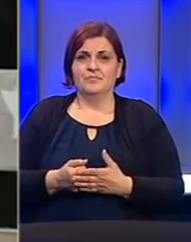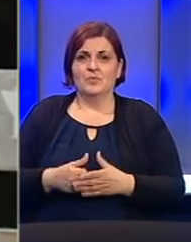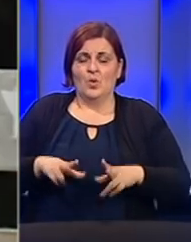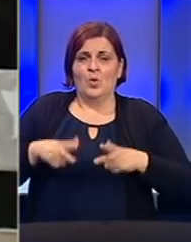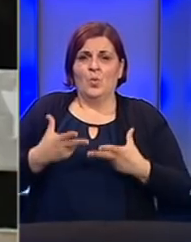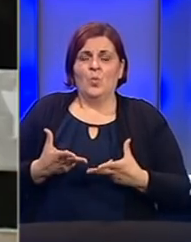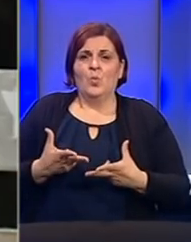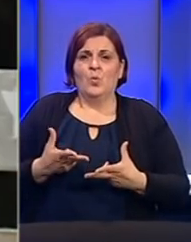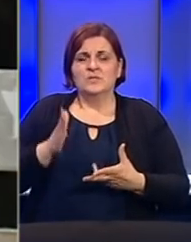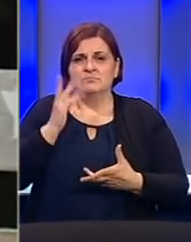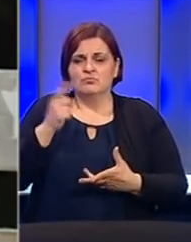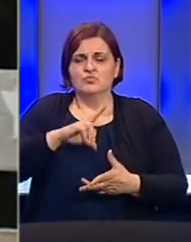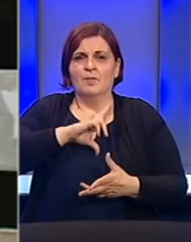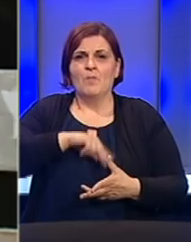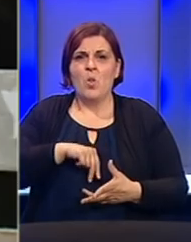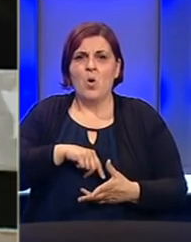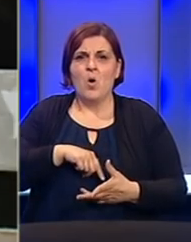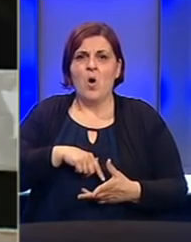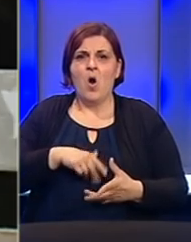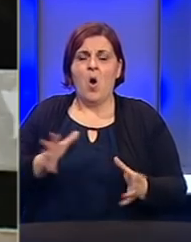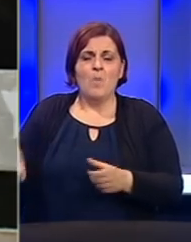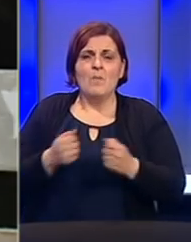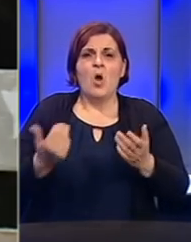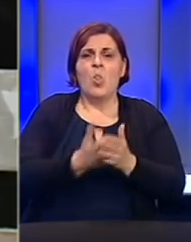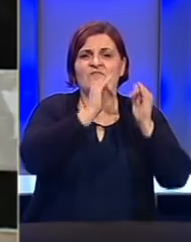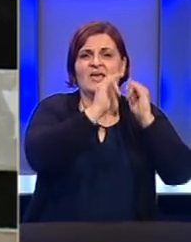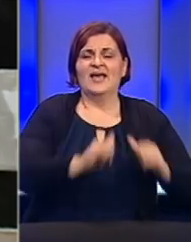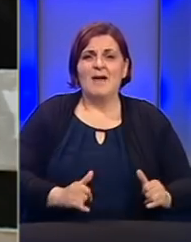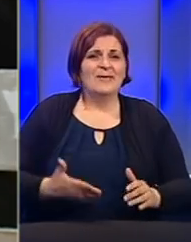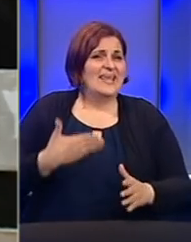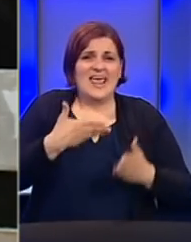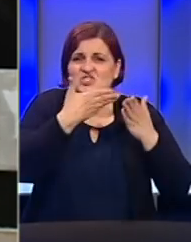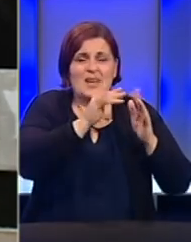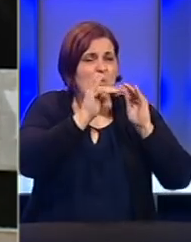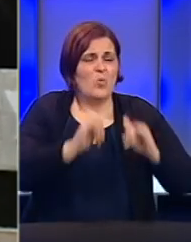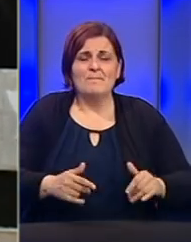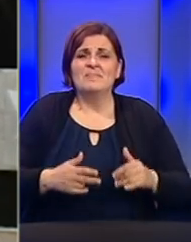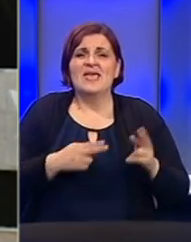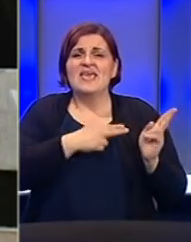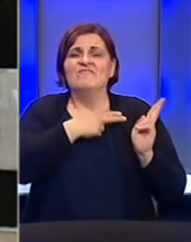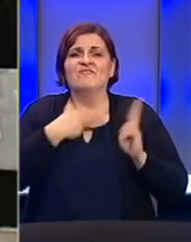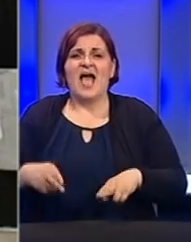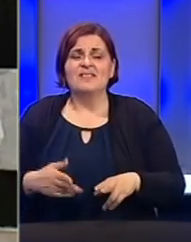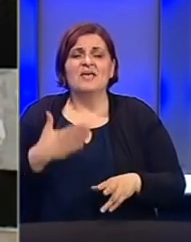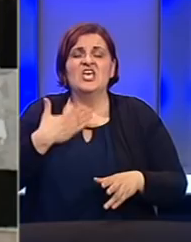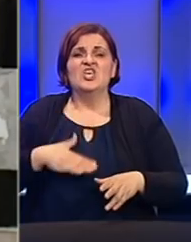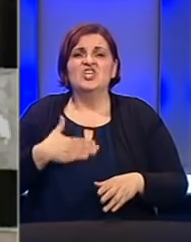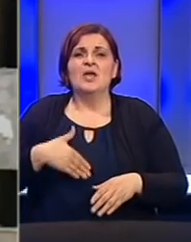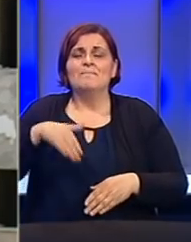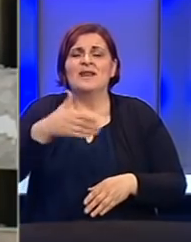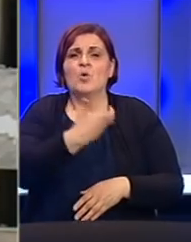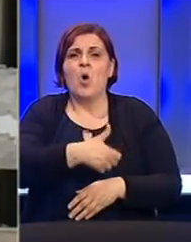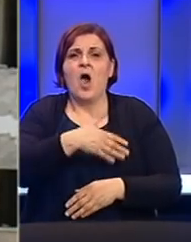Ujutro spavam i dođe policija pokupe me i odvedu u novi kamp. Ne želim biti tamo i vratio sam se jer želim preko